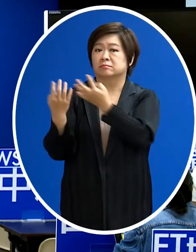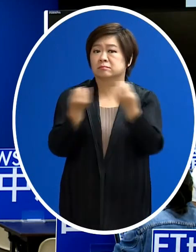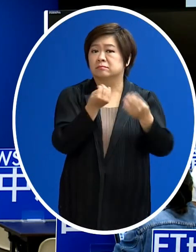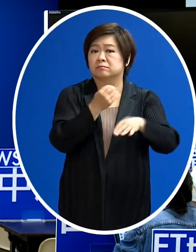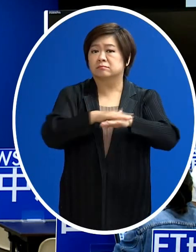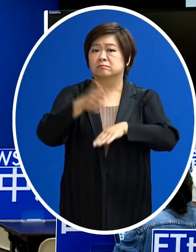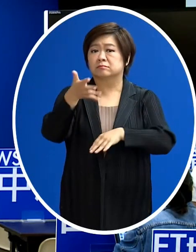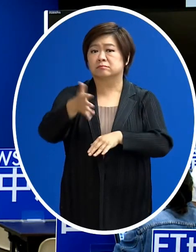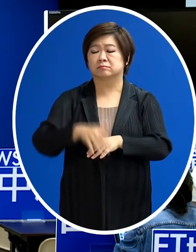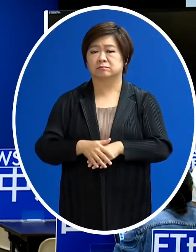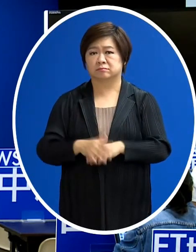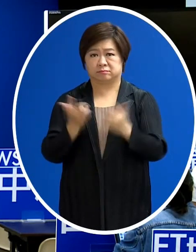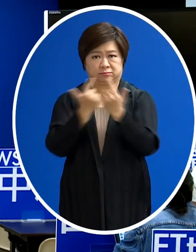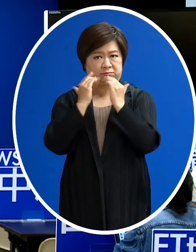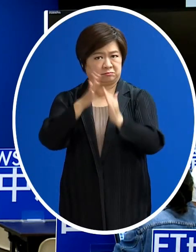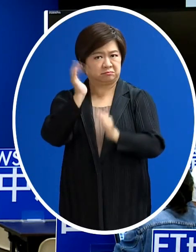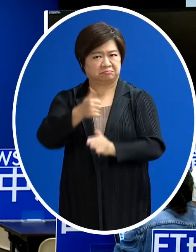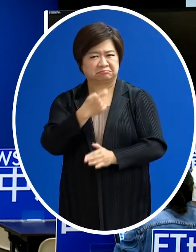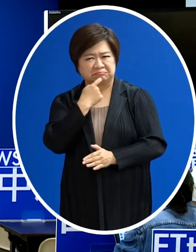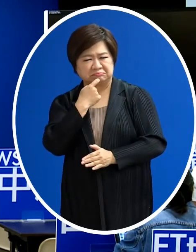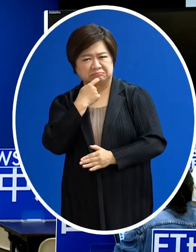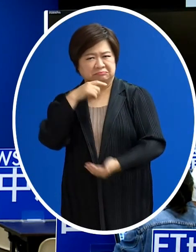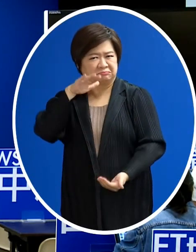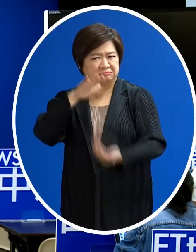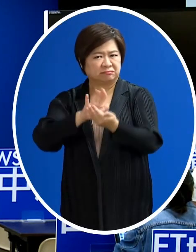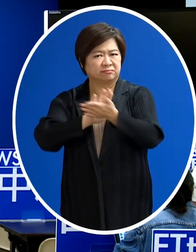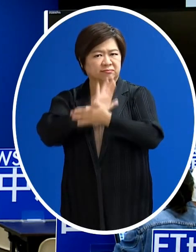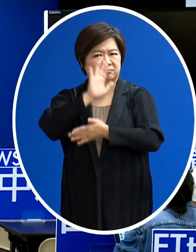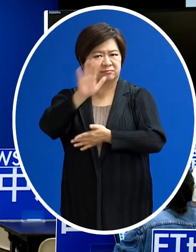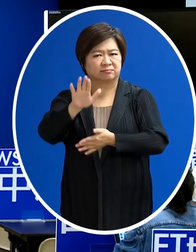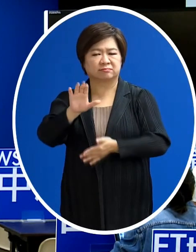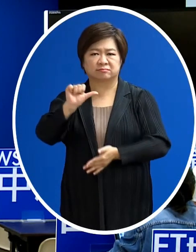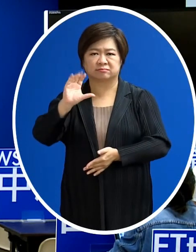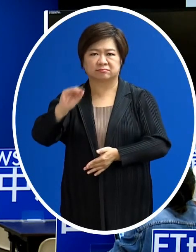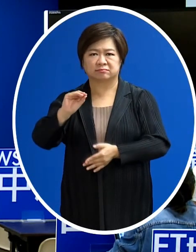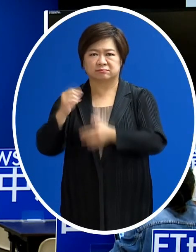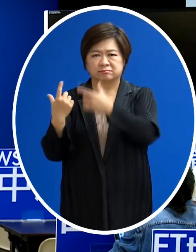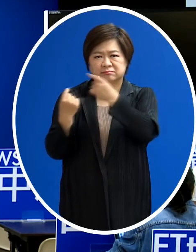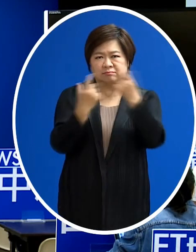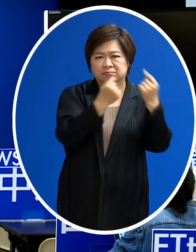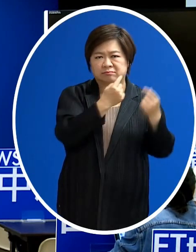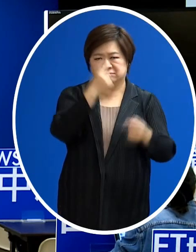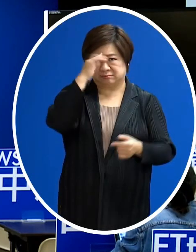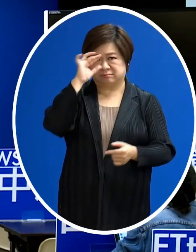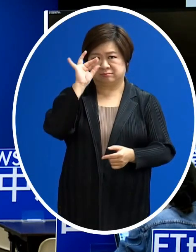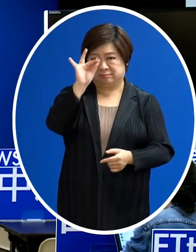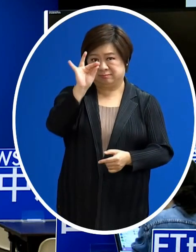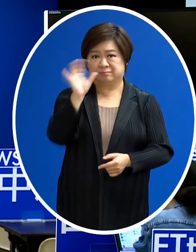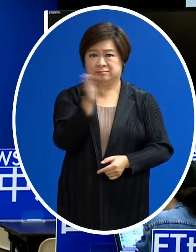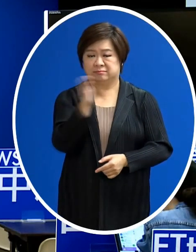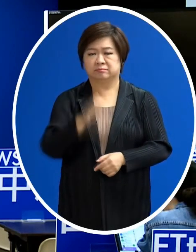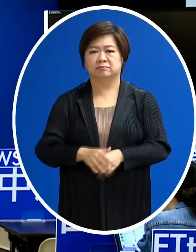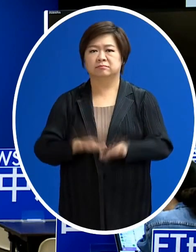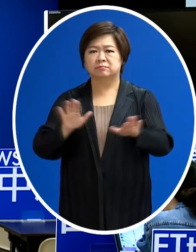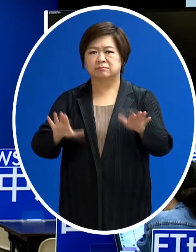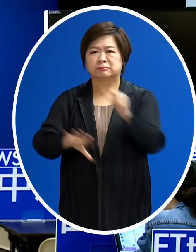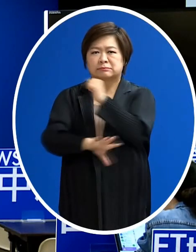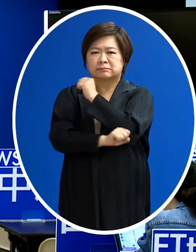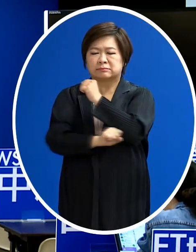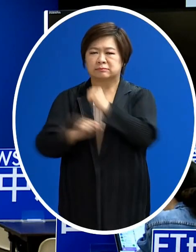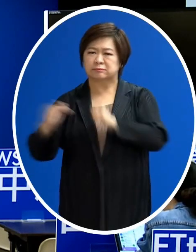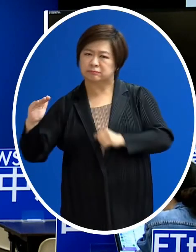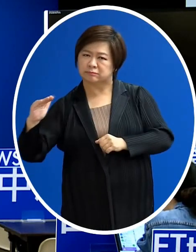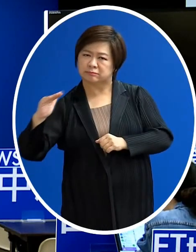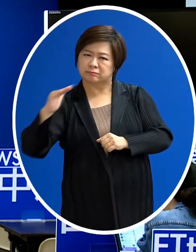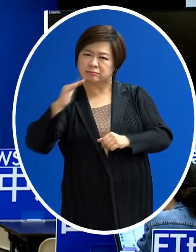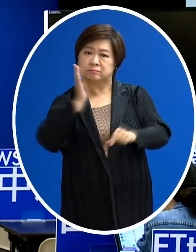臺北市長 柯文哲有預估說 疫情的高峰會單於5萬例 而且會維持100天 認為我們現在還只是打底的階段 高峰